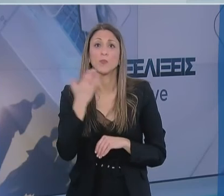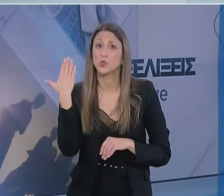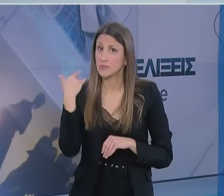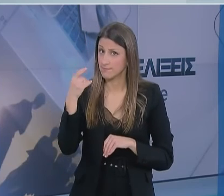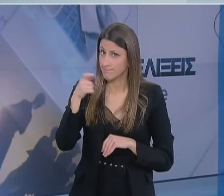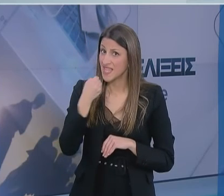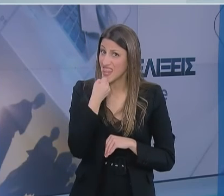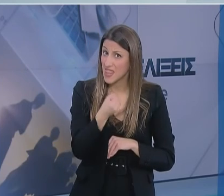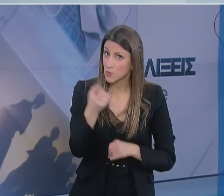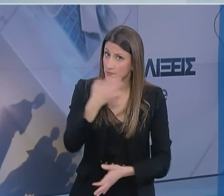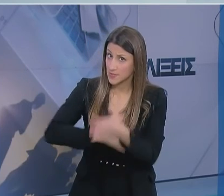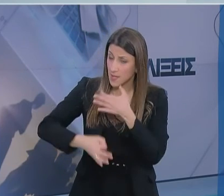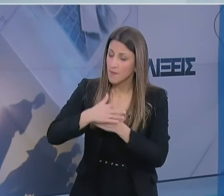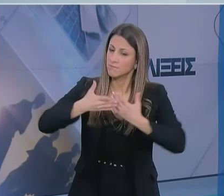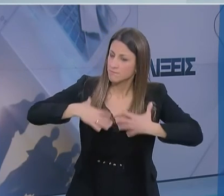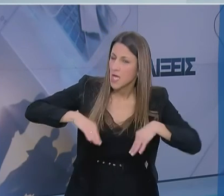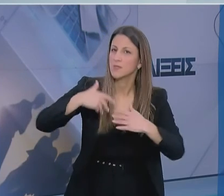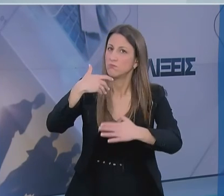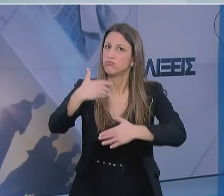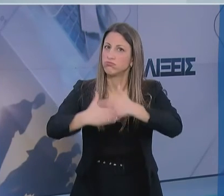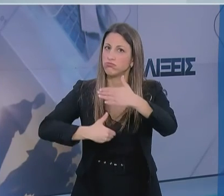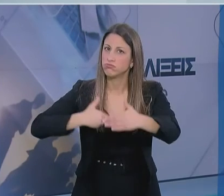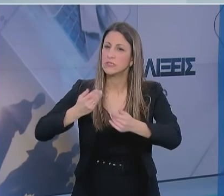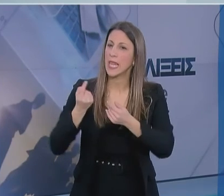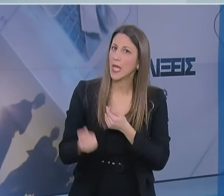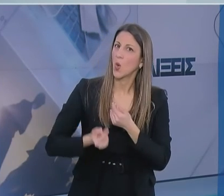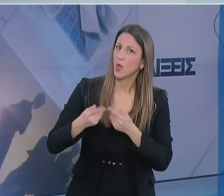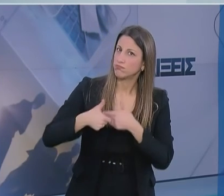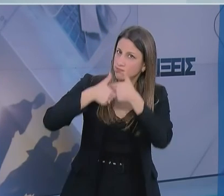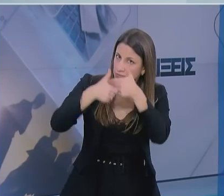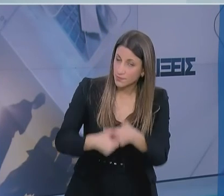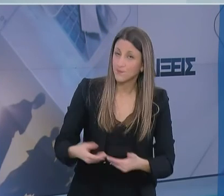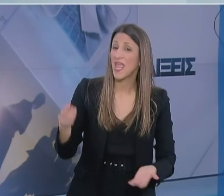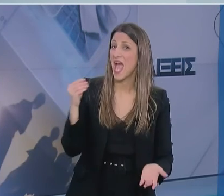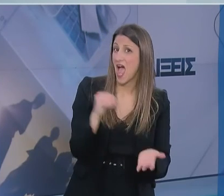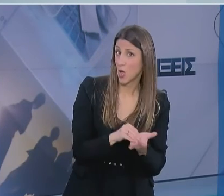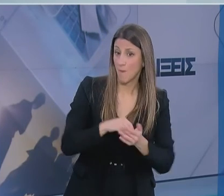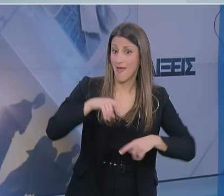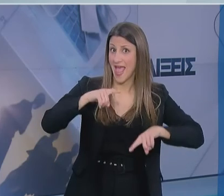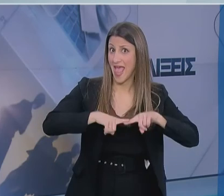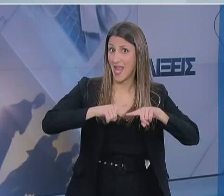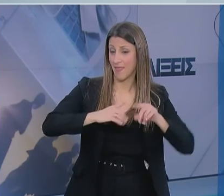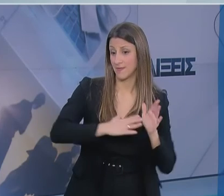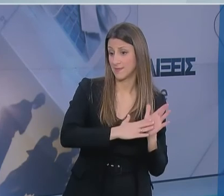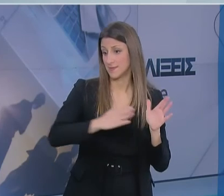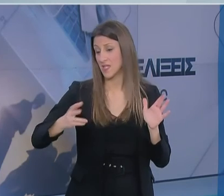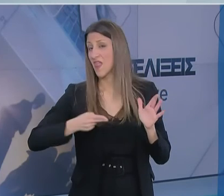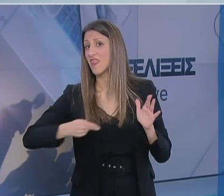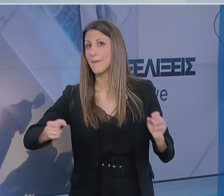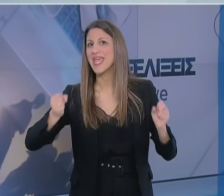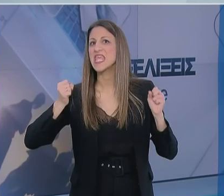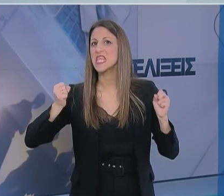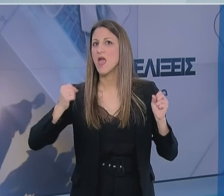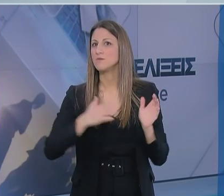η δημοσιογράφος και τα έχουμε βάλει μπροστά και τα υλοποιούμε. Η χώρα μας επίσης αυτή την περίοδο στον τομέα της υγείας